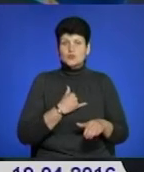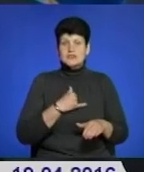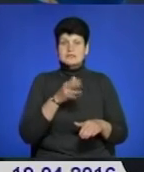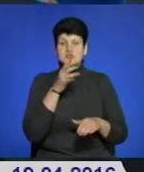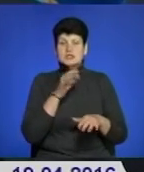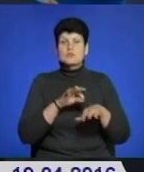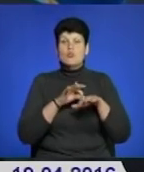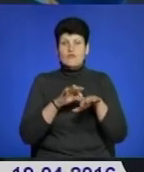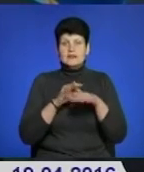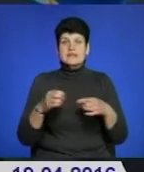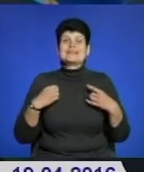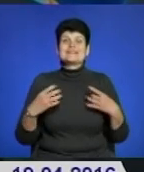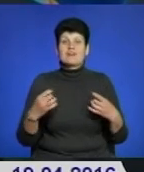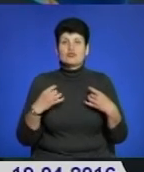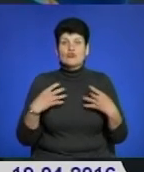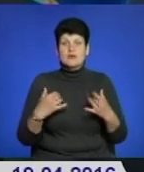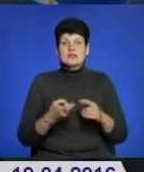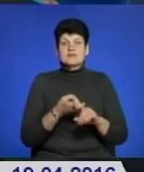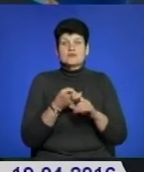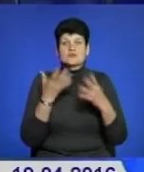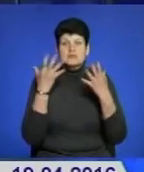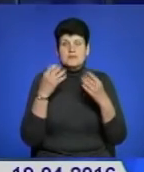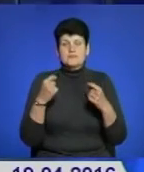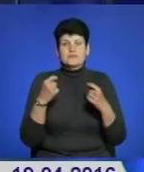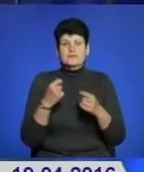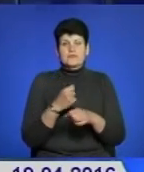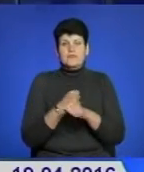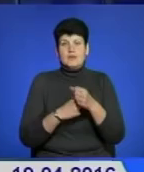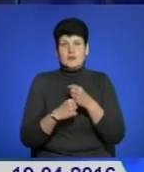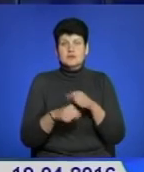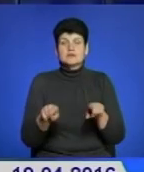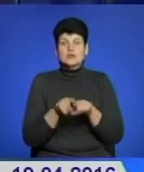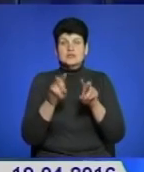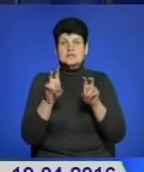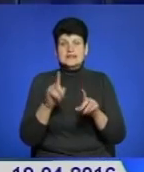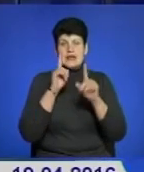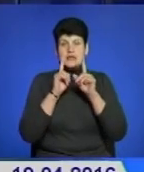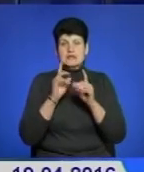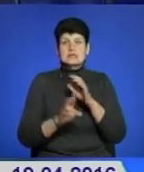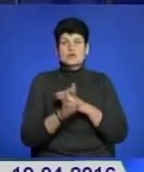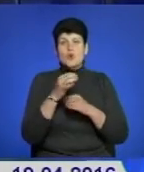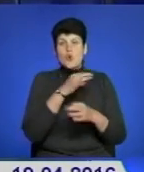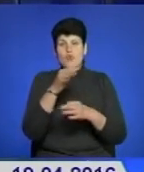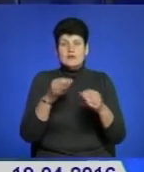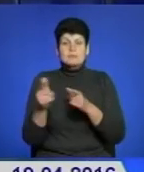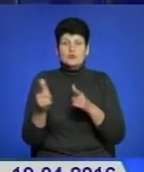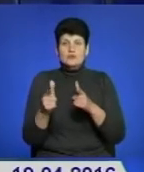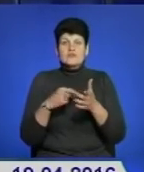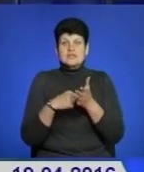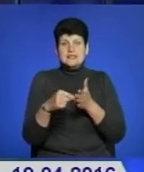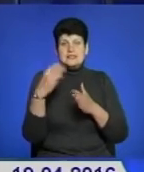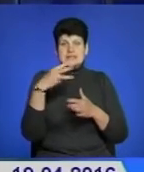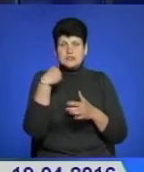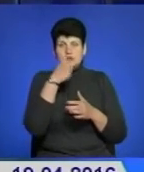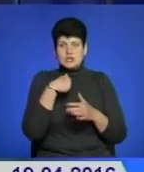проведення святкувань з нагоди Дня Великодня. Також на засіданні Ради церков обговорили підготовку до візначення 30-ї річниці